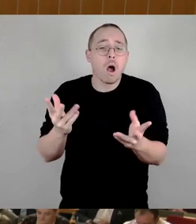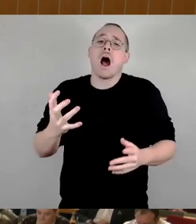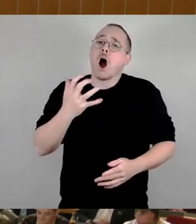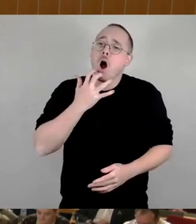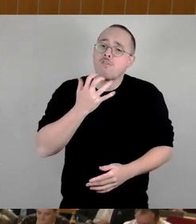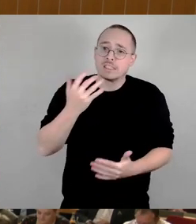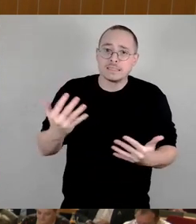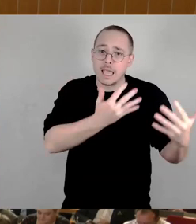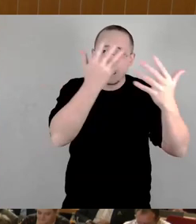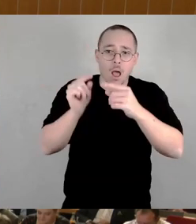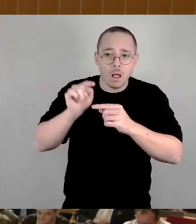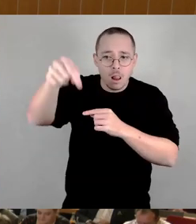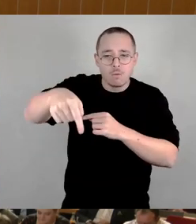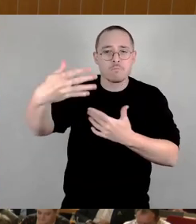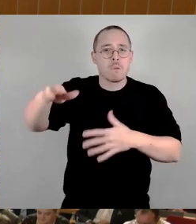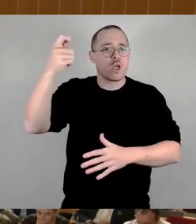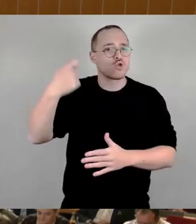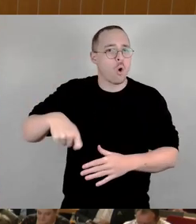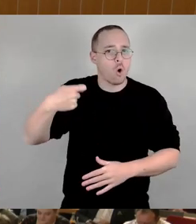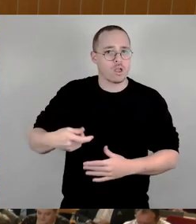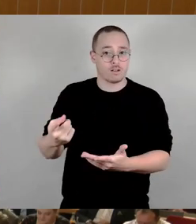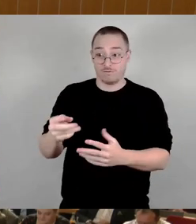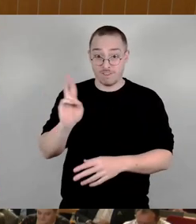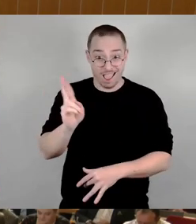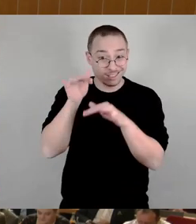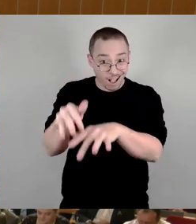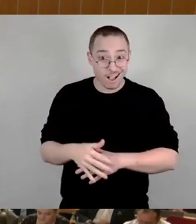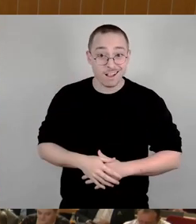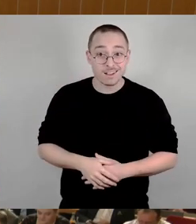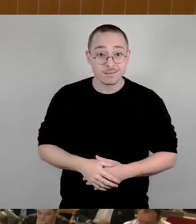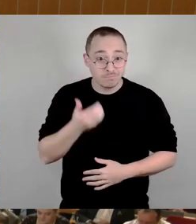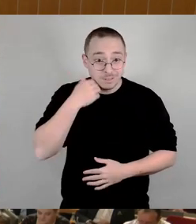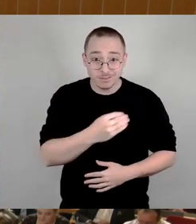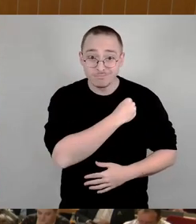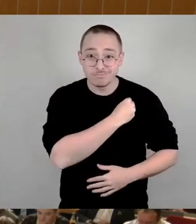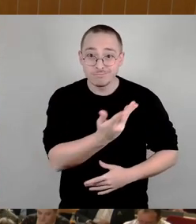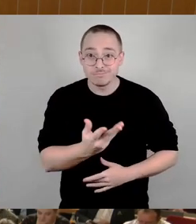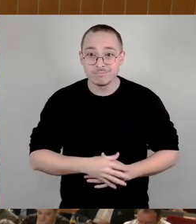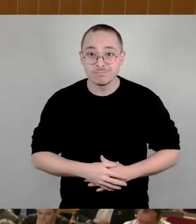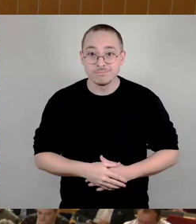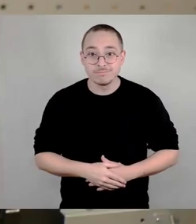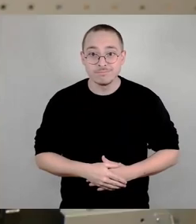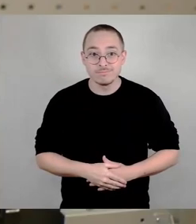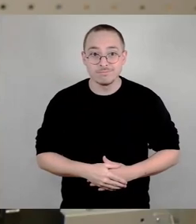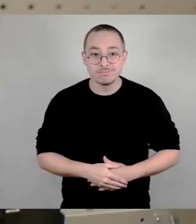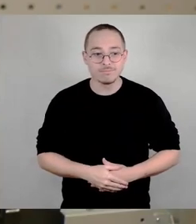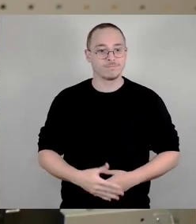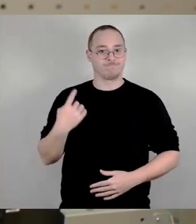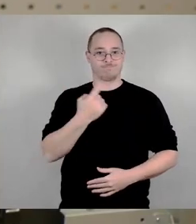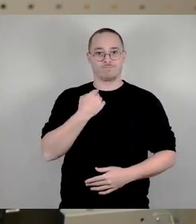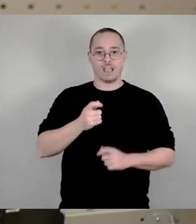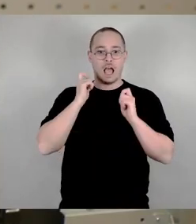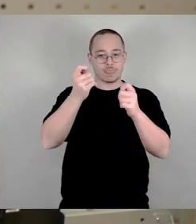hat das? So, unser Antrag möchte gerne, diese Grundstücke, die bebaubar sind, die man deswegen